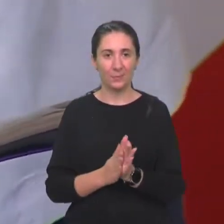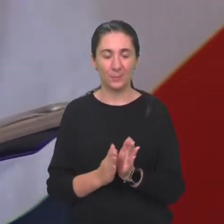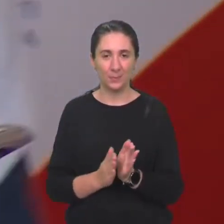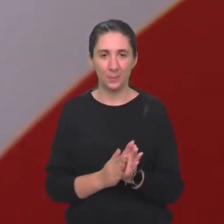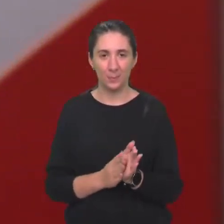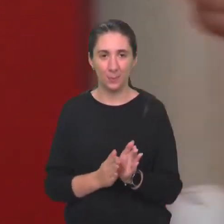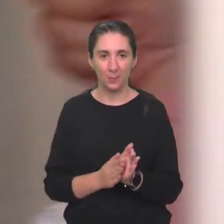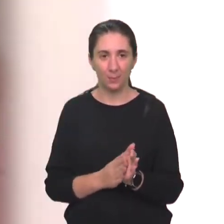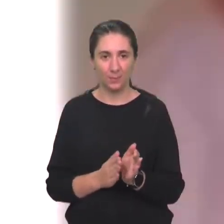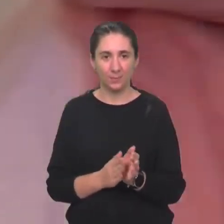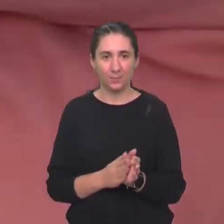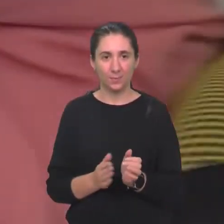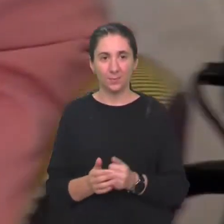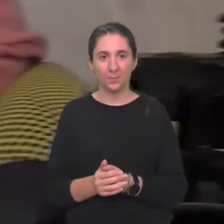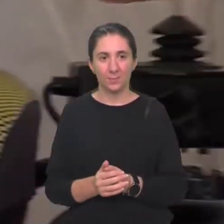Vrećice.